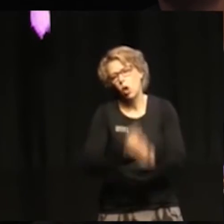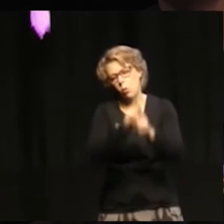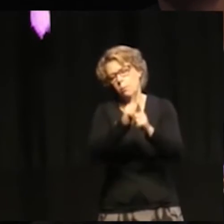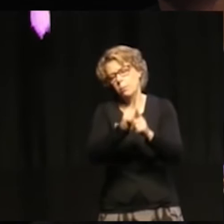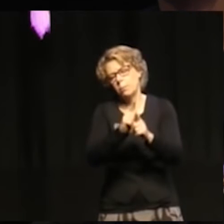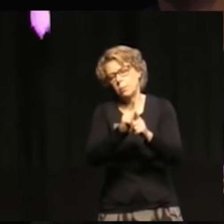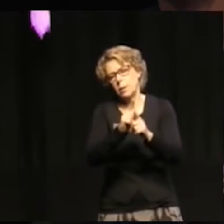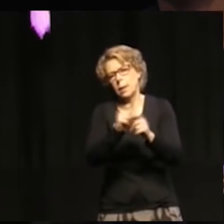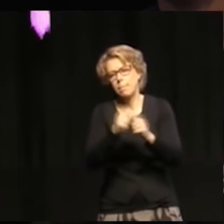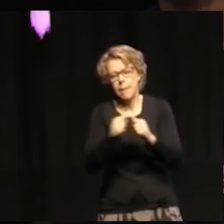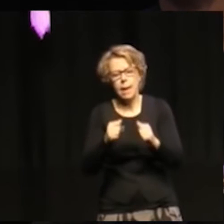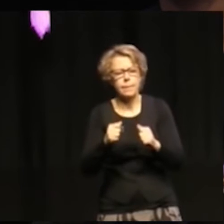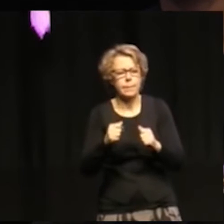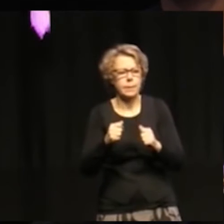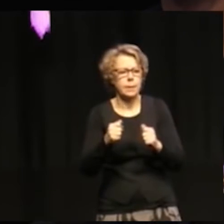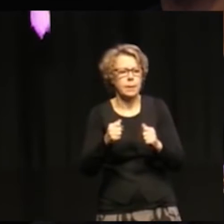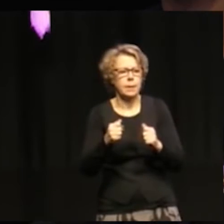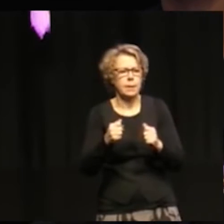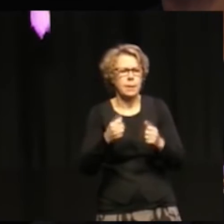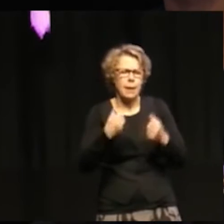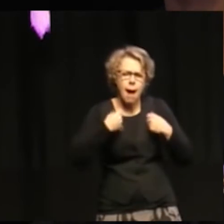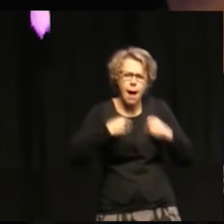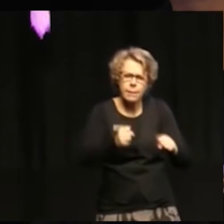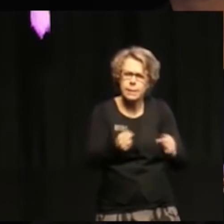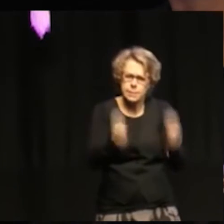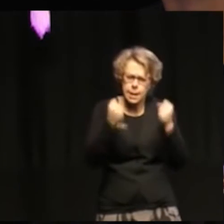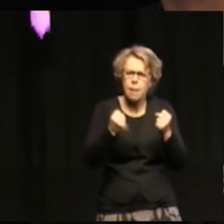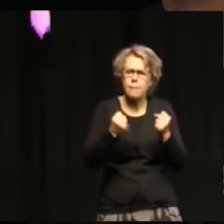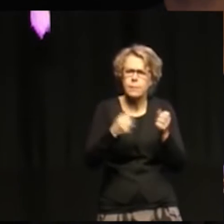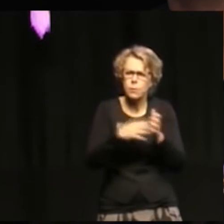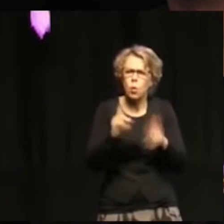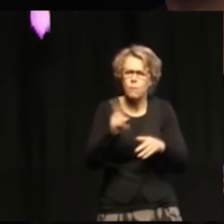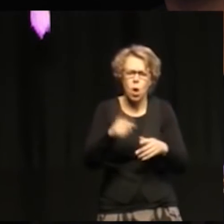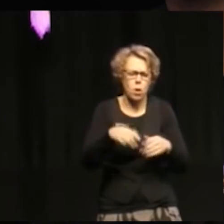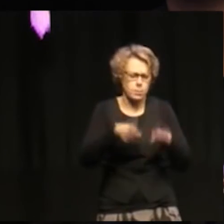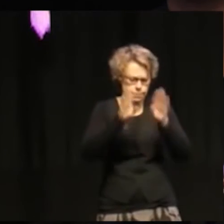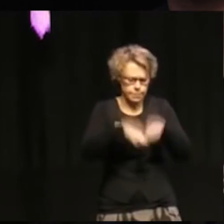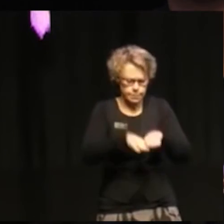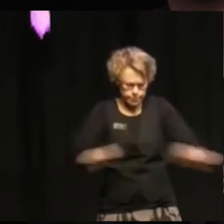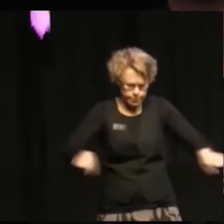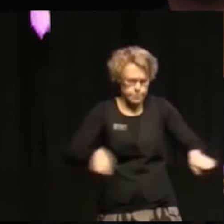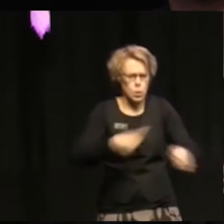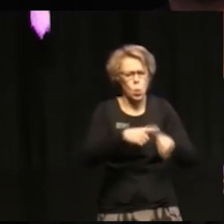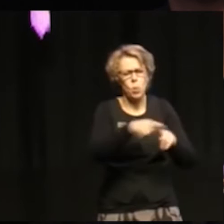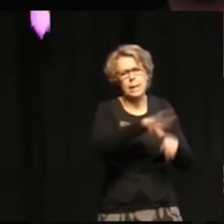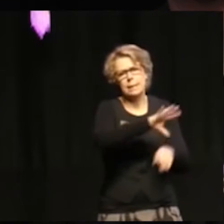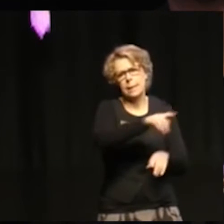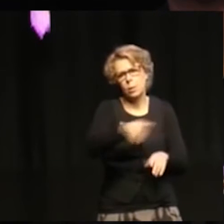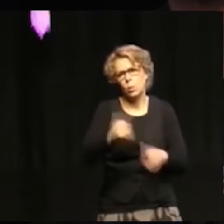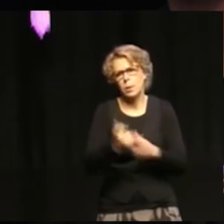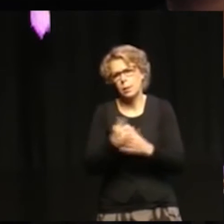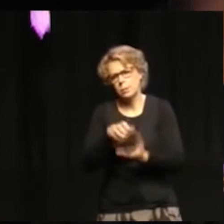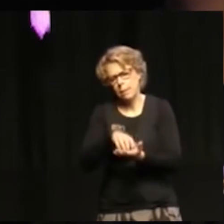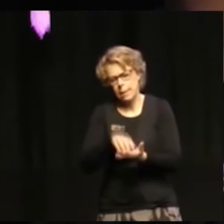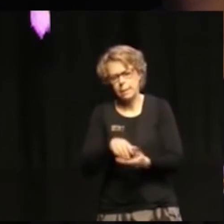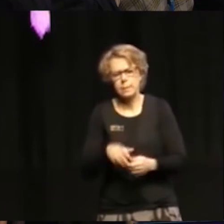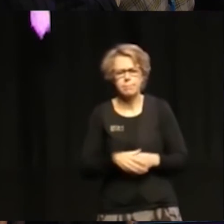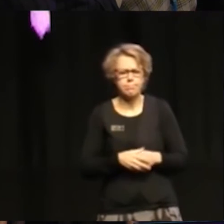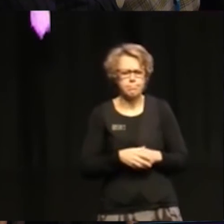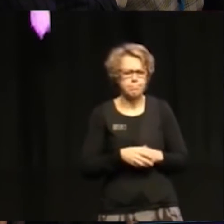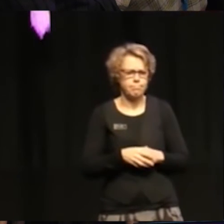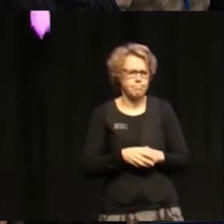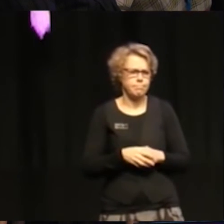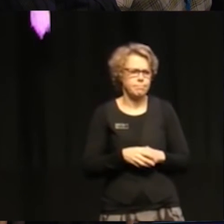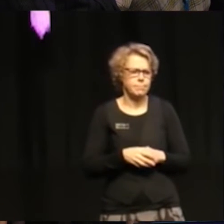Men själva handlingskraften kommer ju från flera sektorer i samhället. Birgitte,